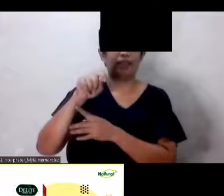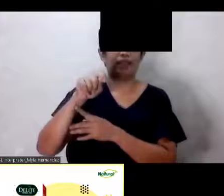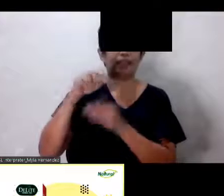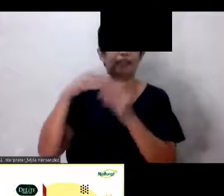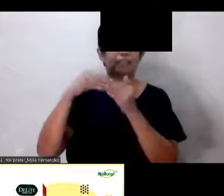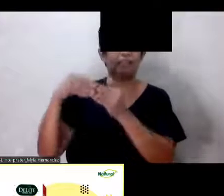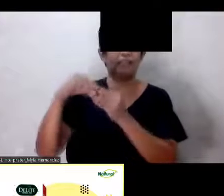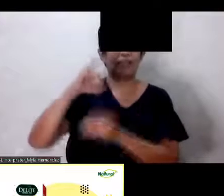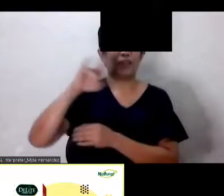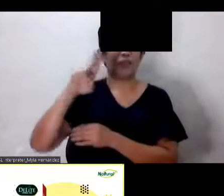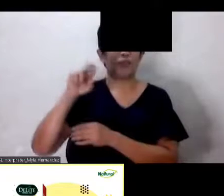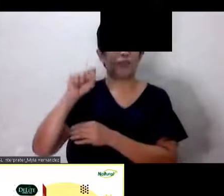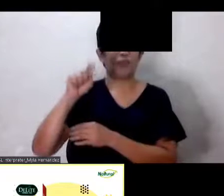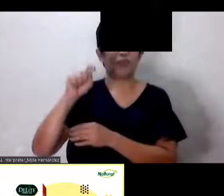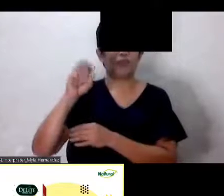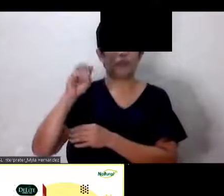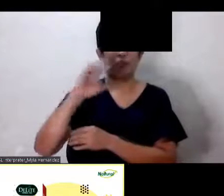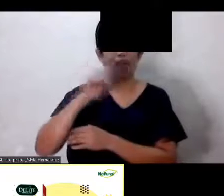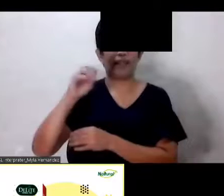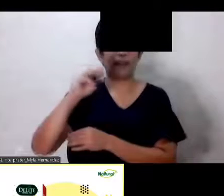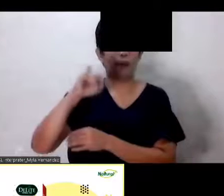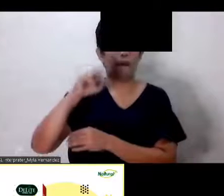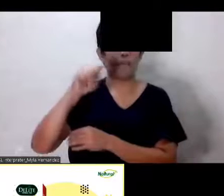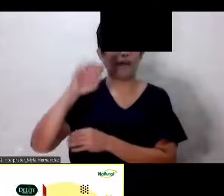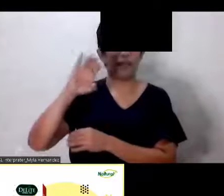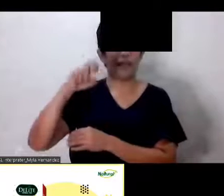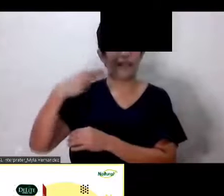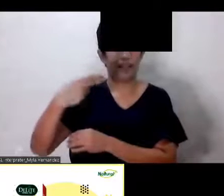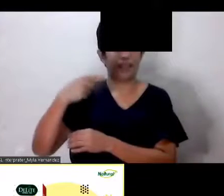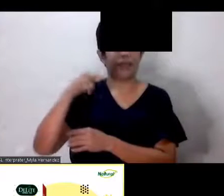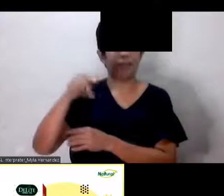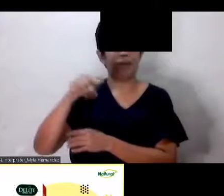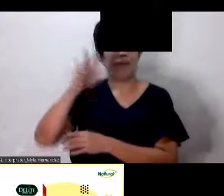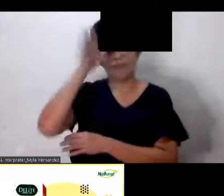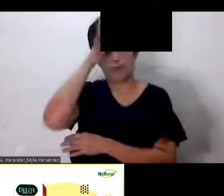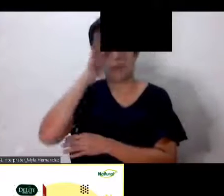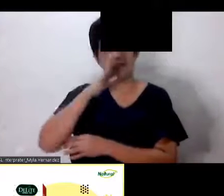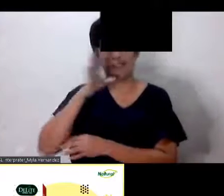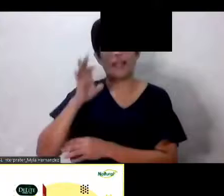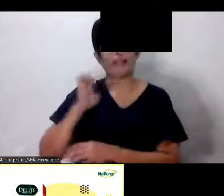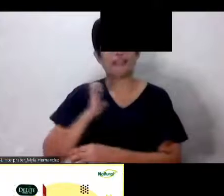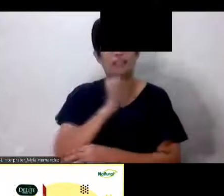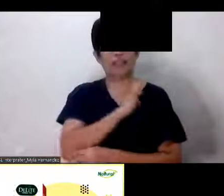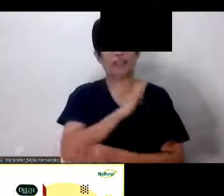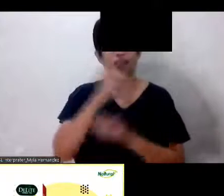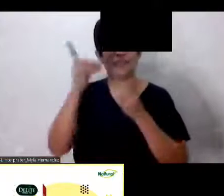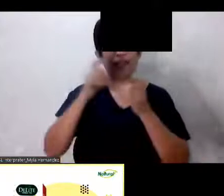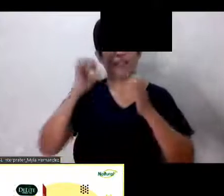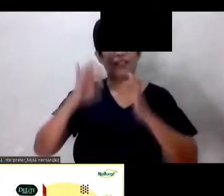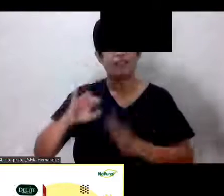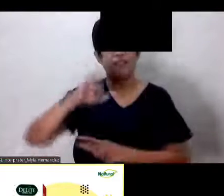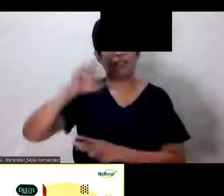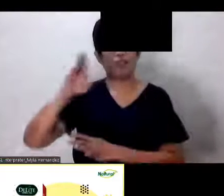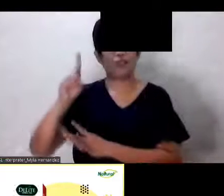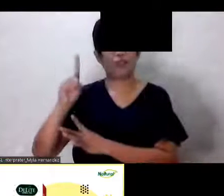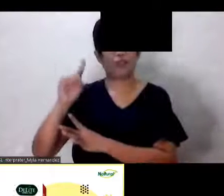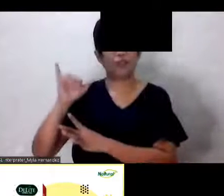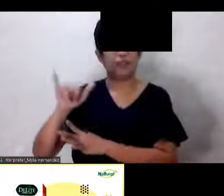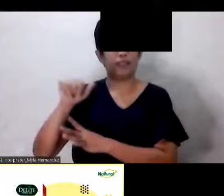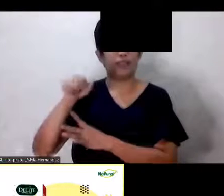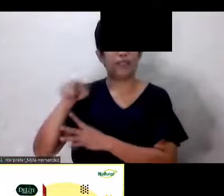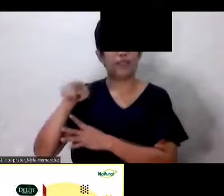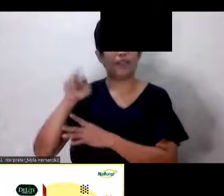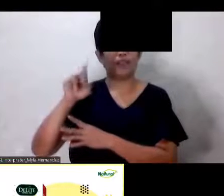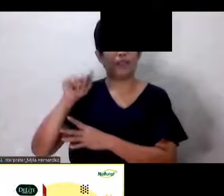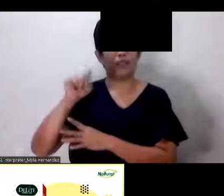Gusto at needs Razón ang magulang ng aming Executive Director na si Judy Razón. Si Mami Ruby